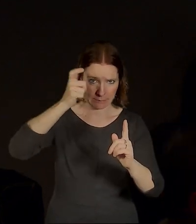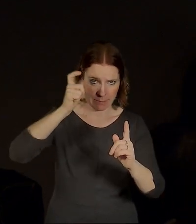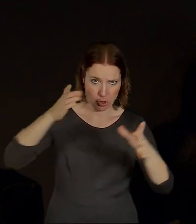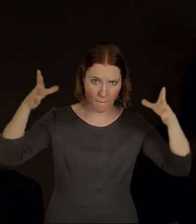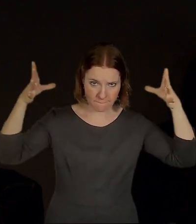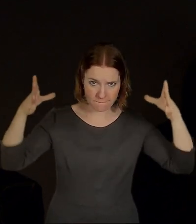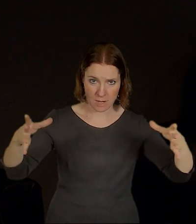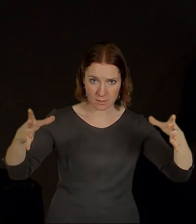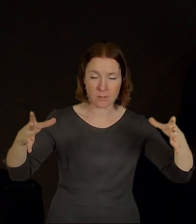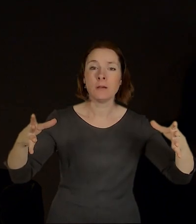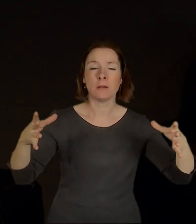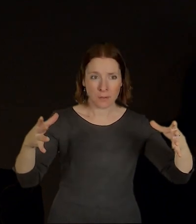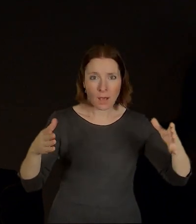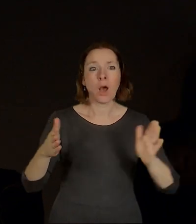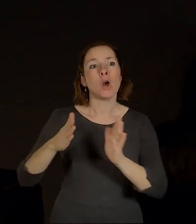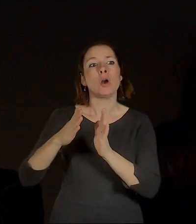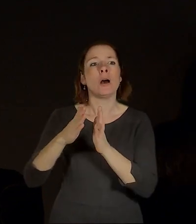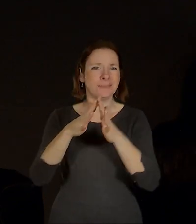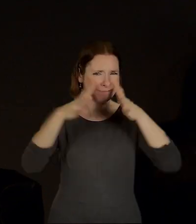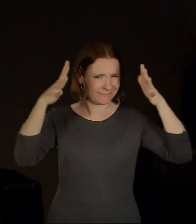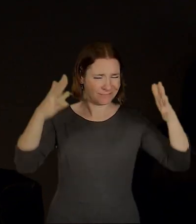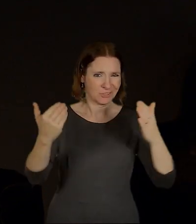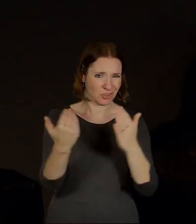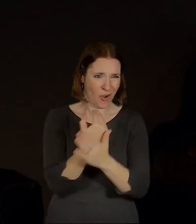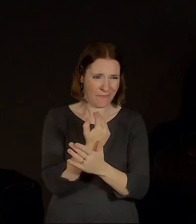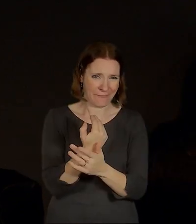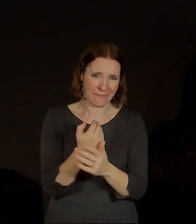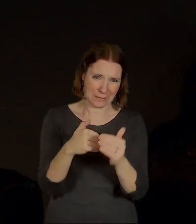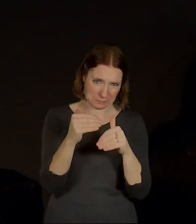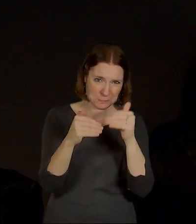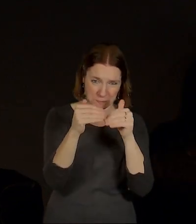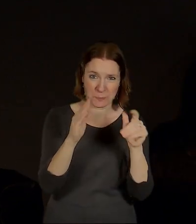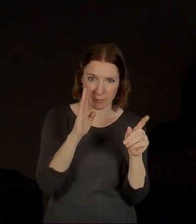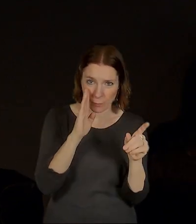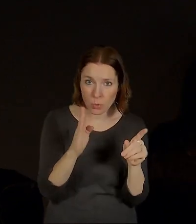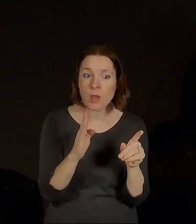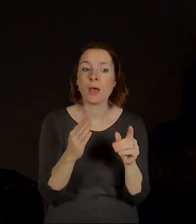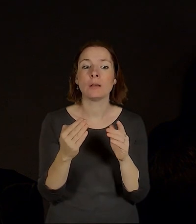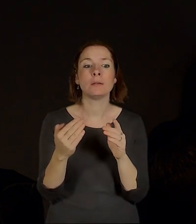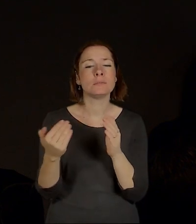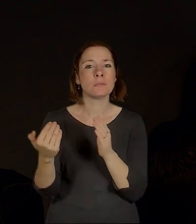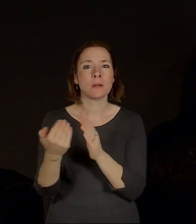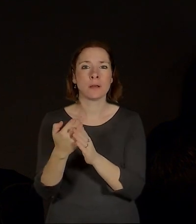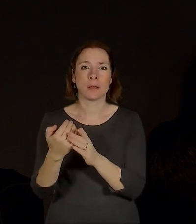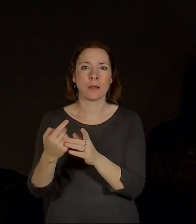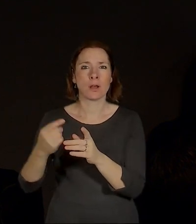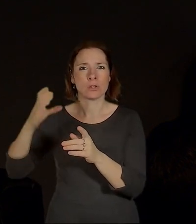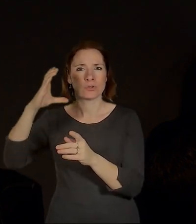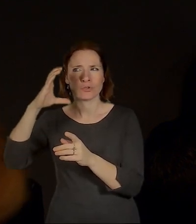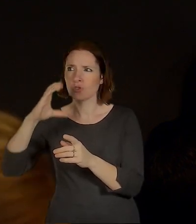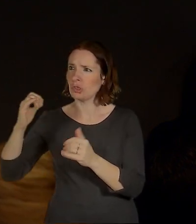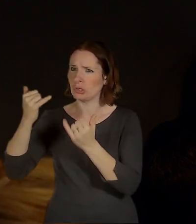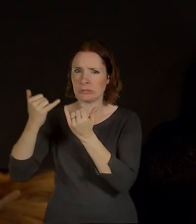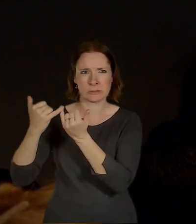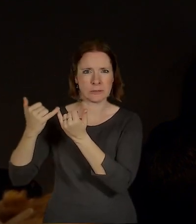té budově, která nebo tomu místu, kde bude stavět ČSD nebo to je